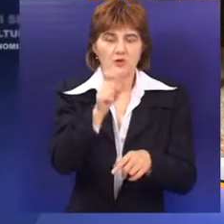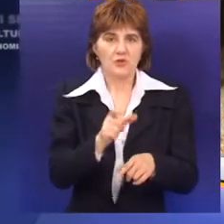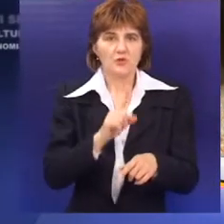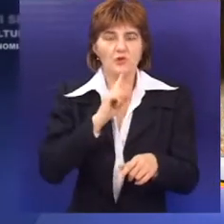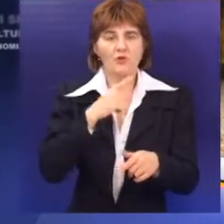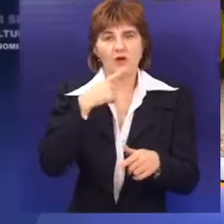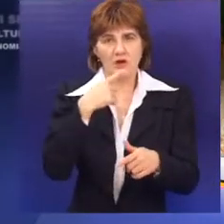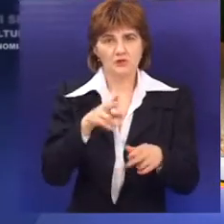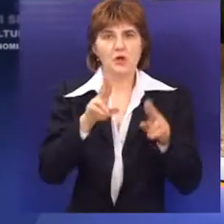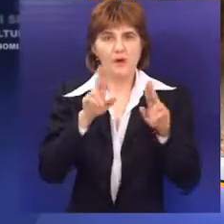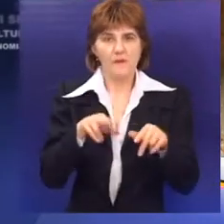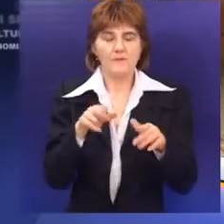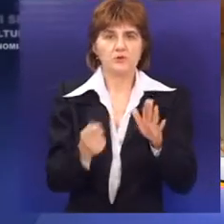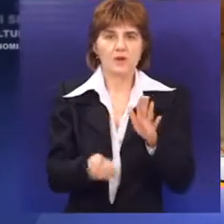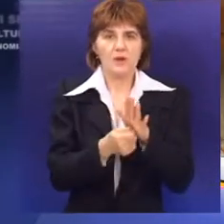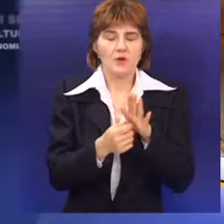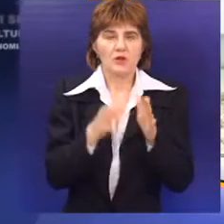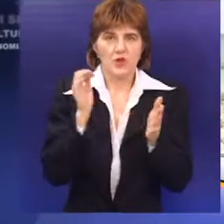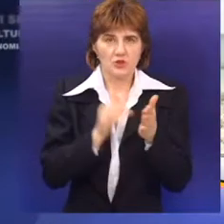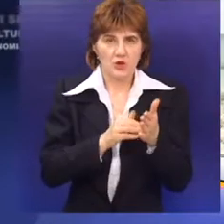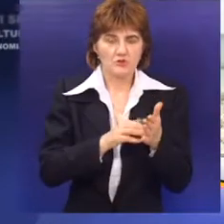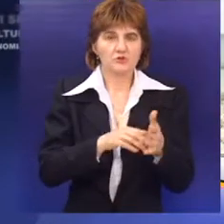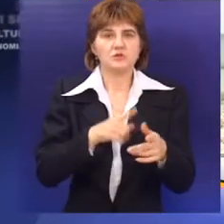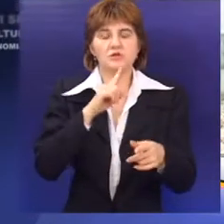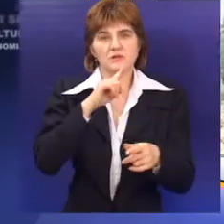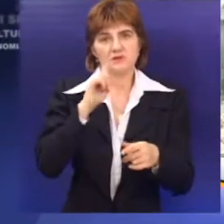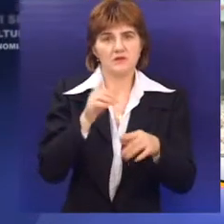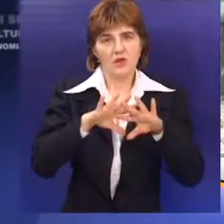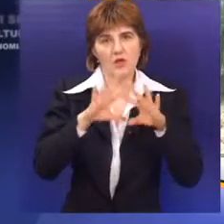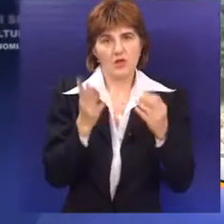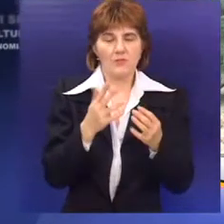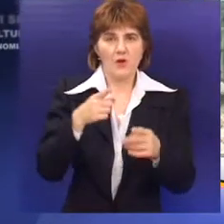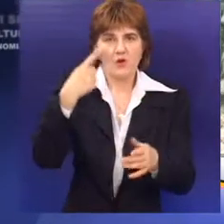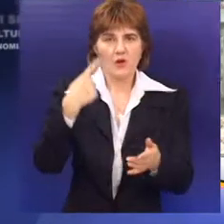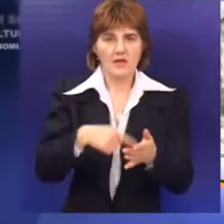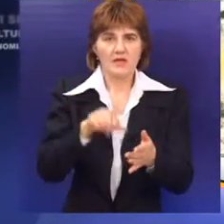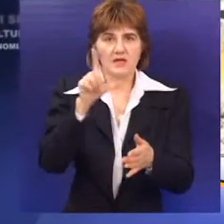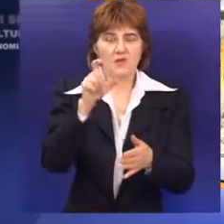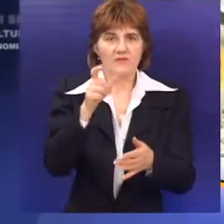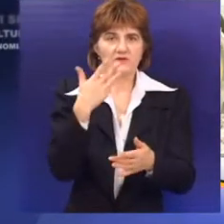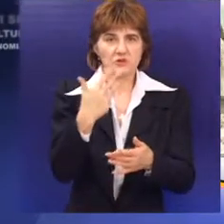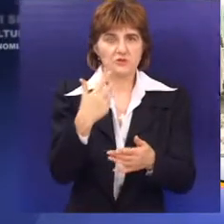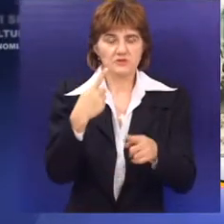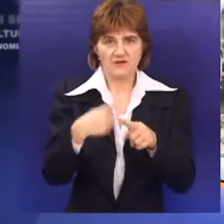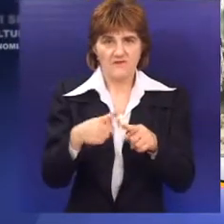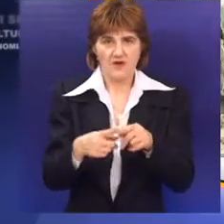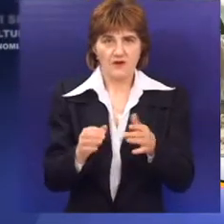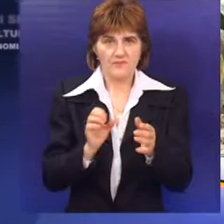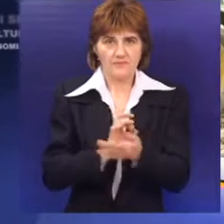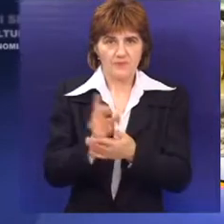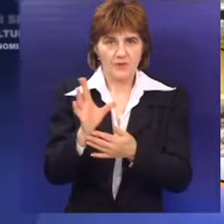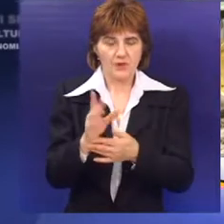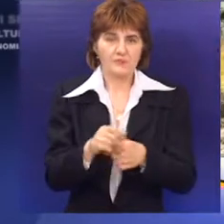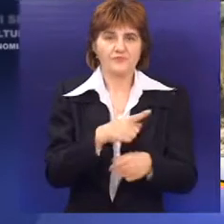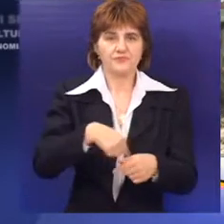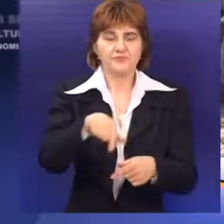su bili ispod crte moći će da prodaju ponuđene količine, sve ukupno pomenutih oko 1240 tona. U asocijaciji